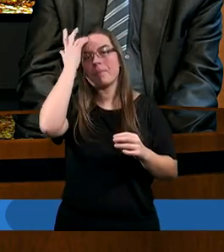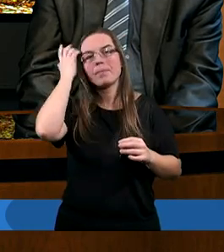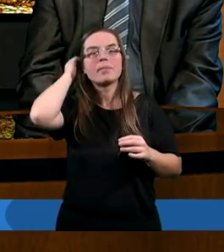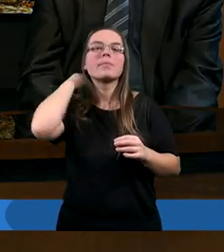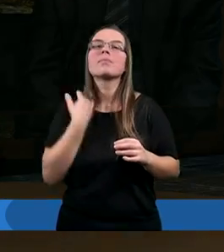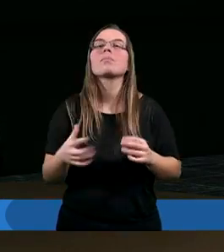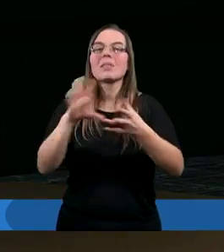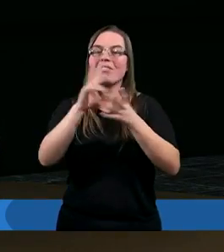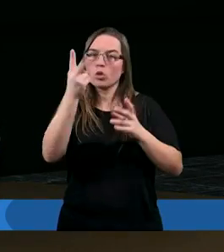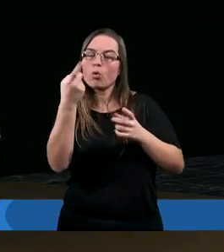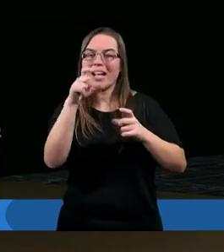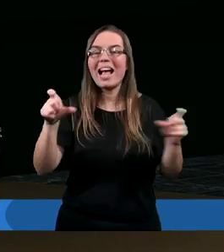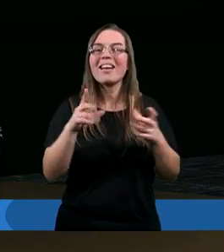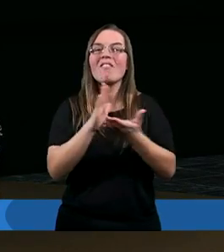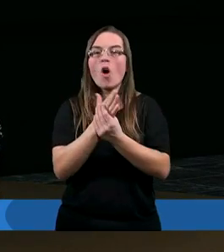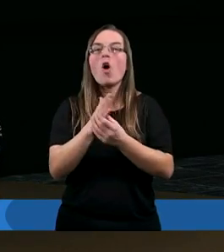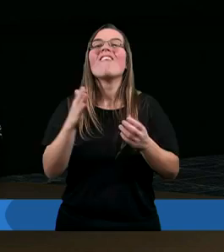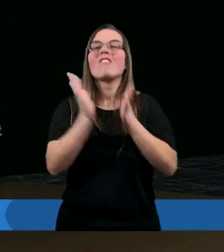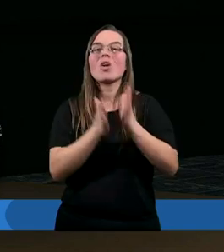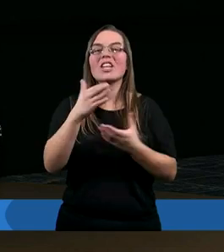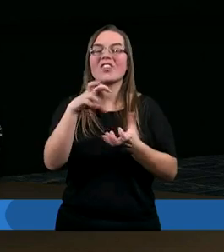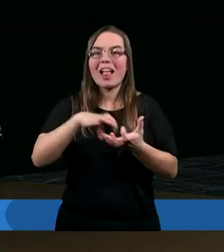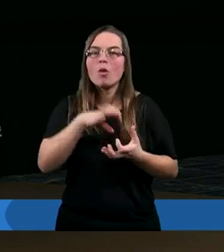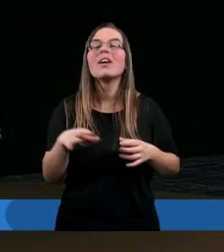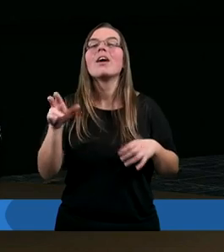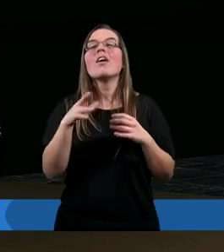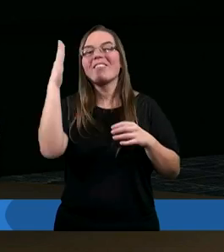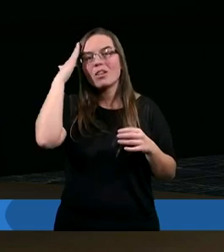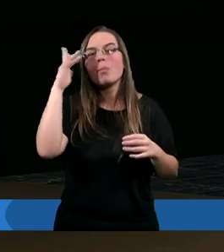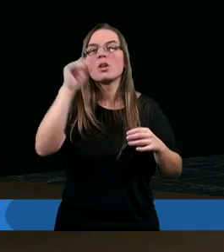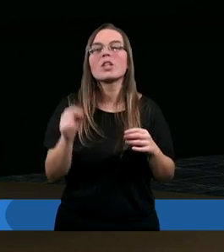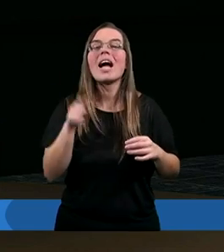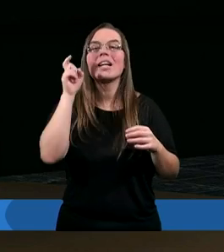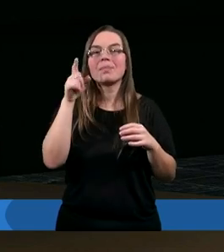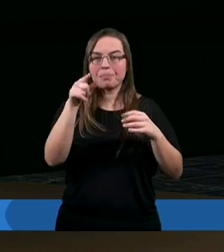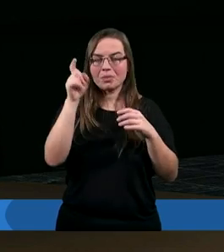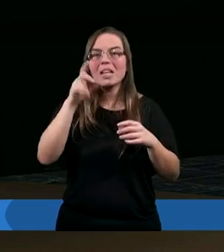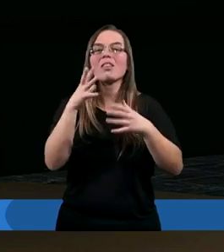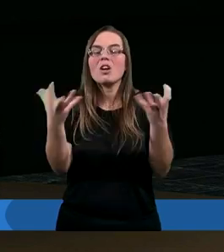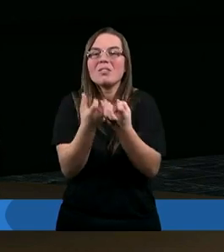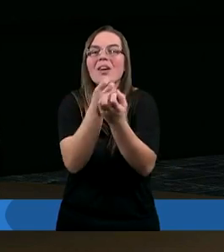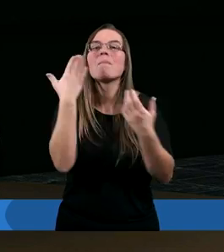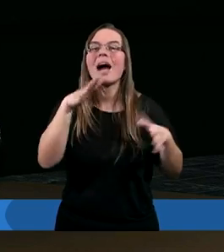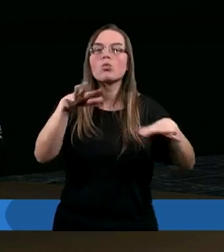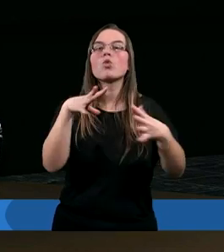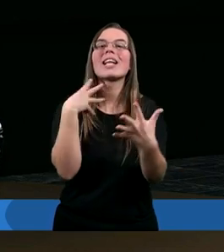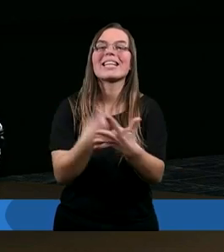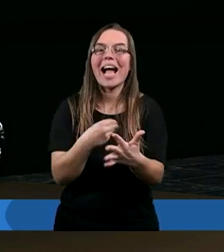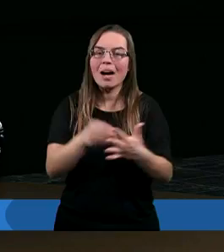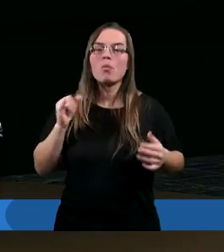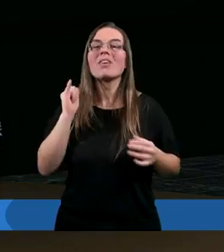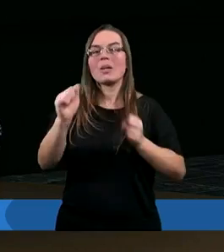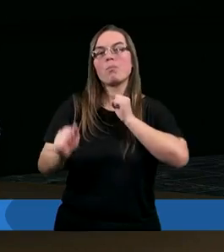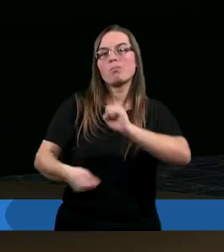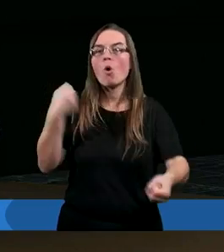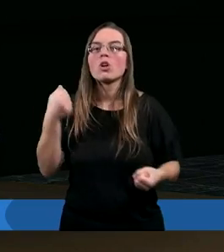po II wojnie światowej. Wiadomo, że Niemcy wywozili bardzo dużo skarbów i